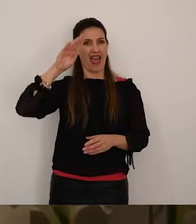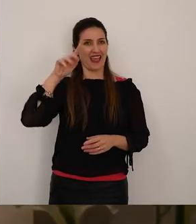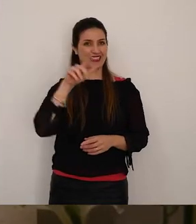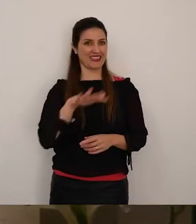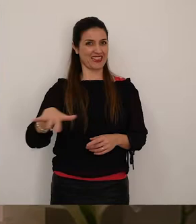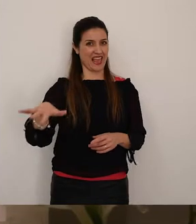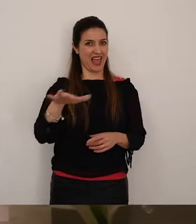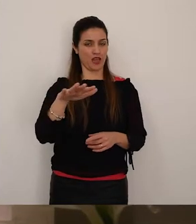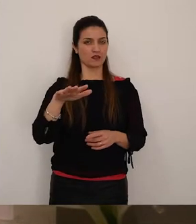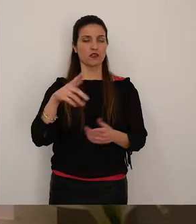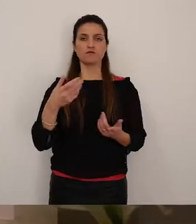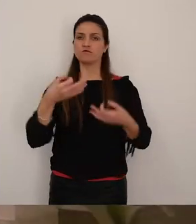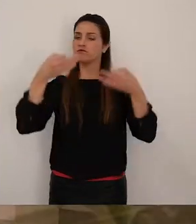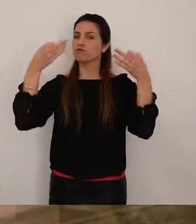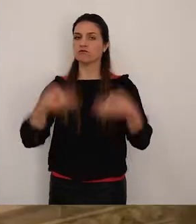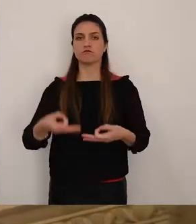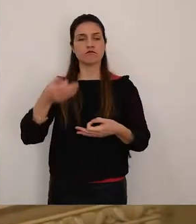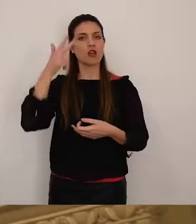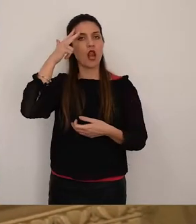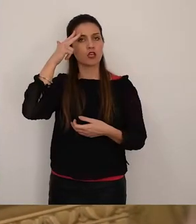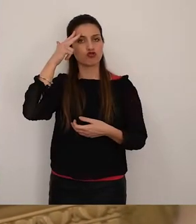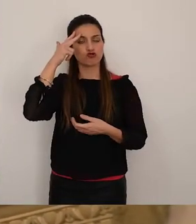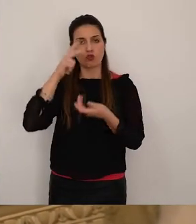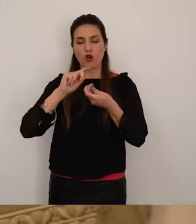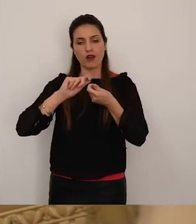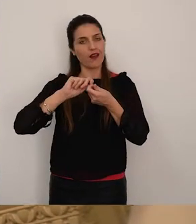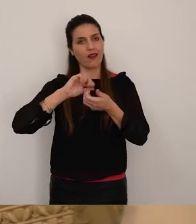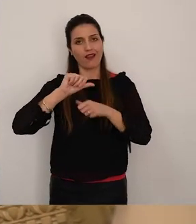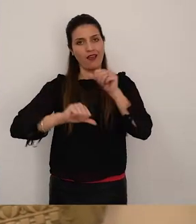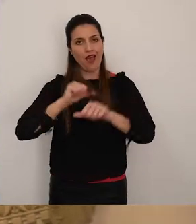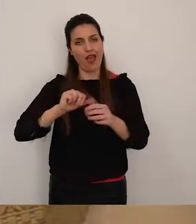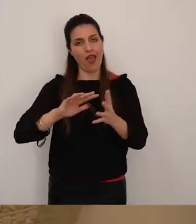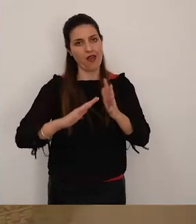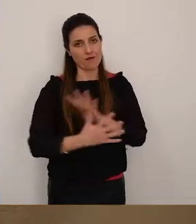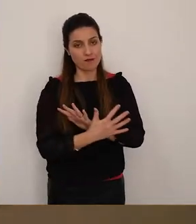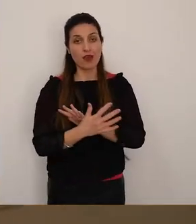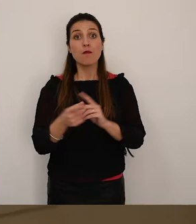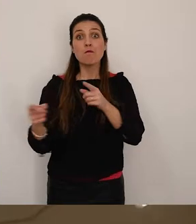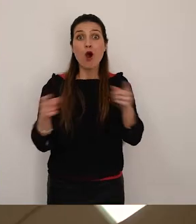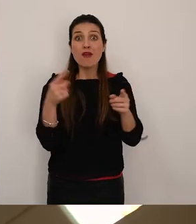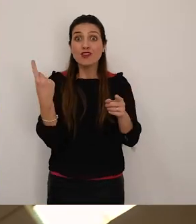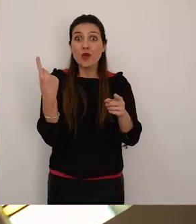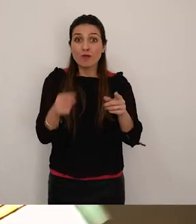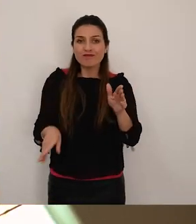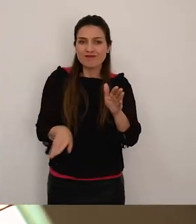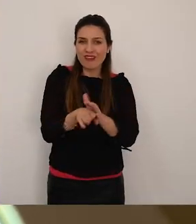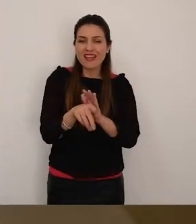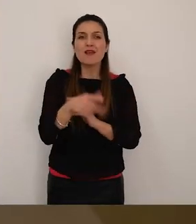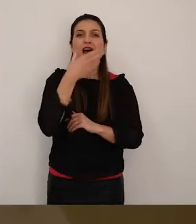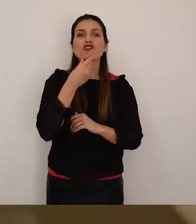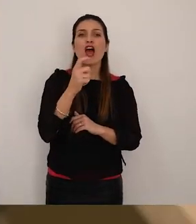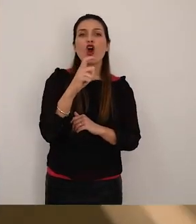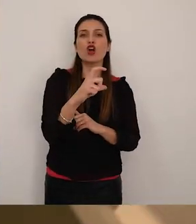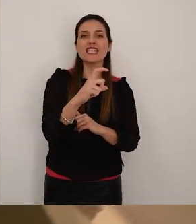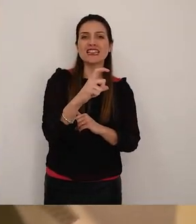sagra vergine si convertì così al cristianesimo da quel momento la madonna di costantinopoli è anche conosciuta